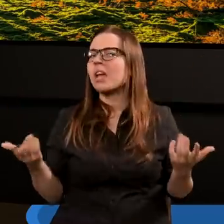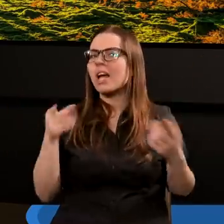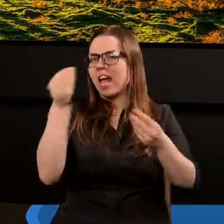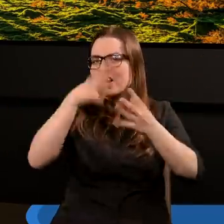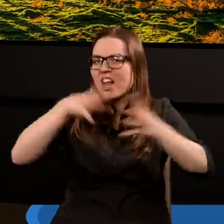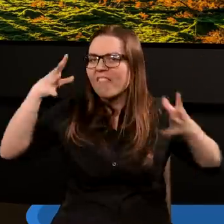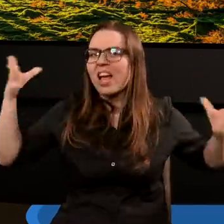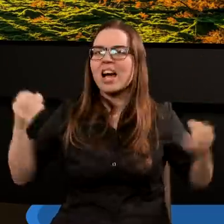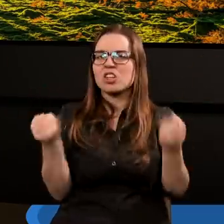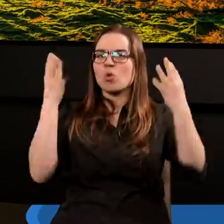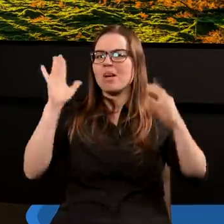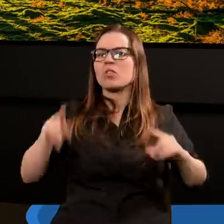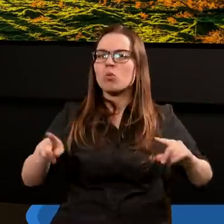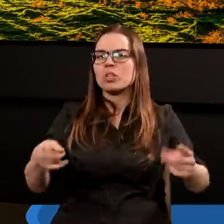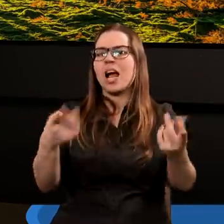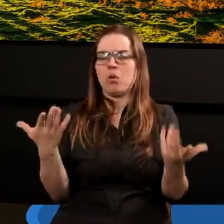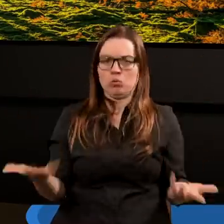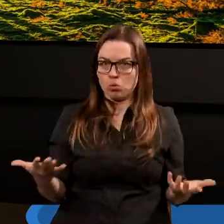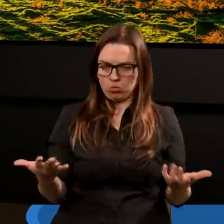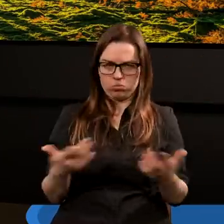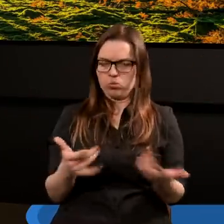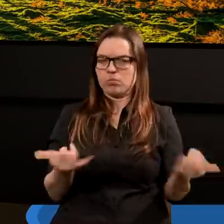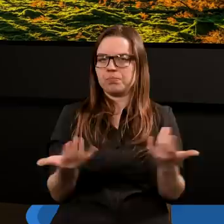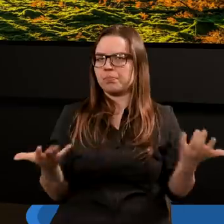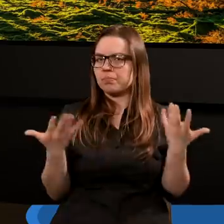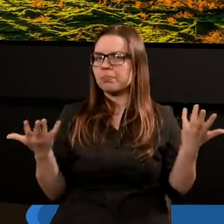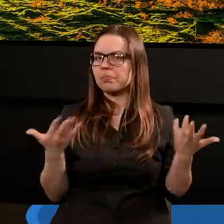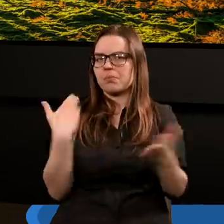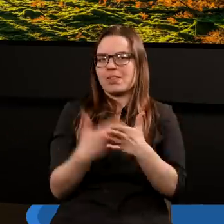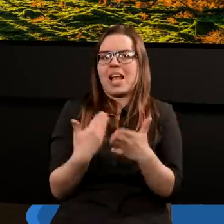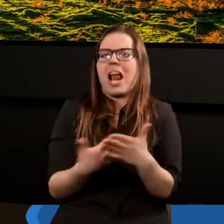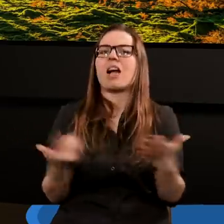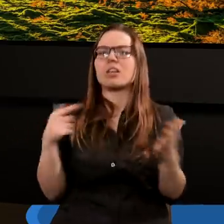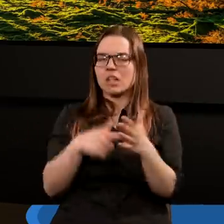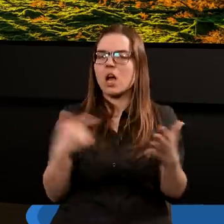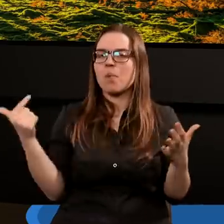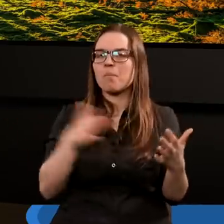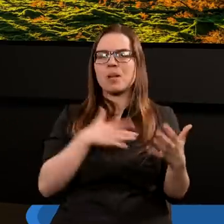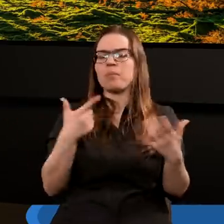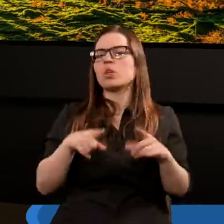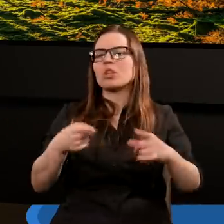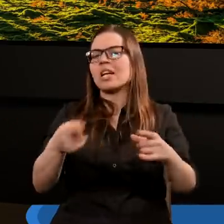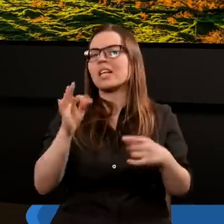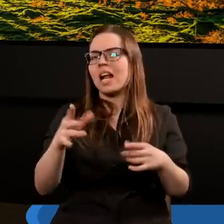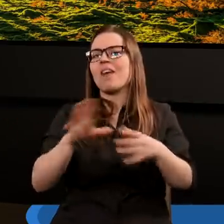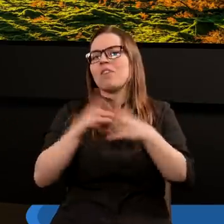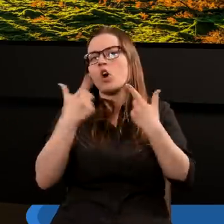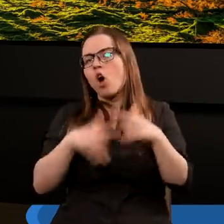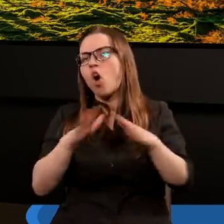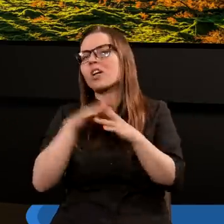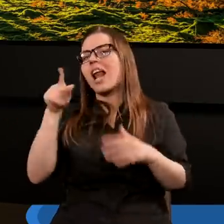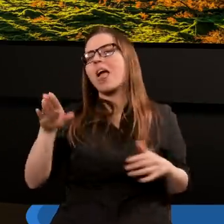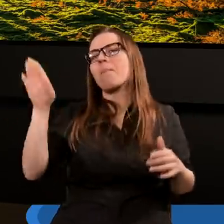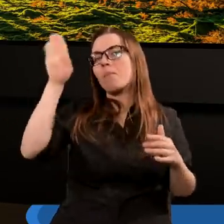większe cuda będą się działy. No to, no to dlaczego miałoby to się nie dziać w Kościele Bożym?